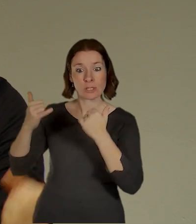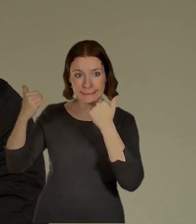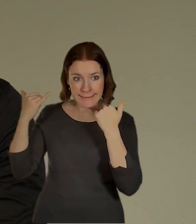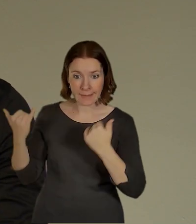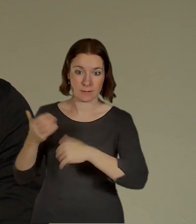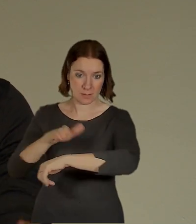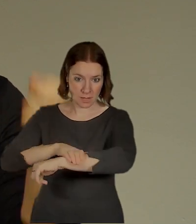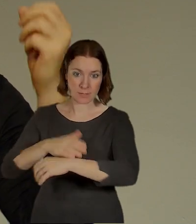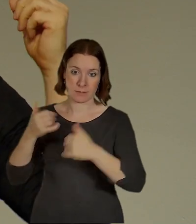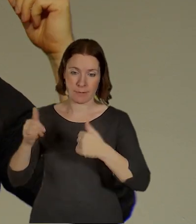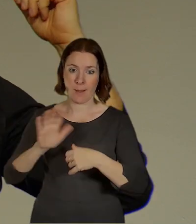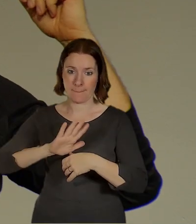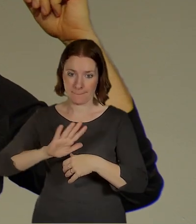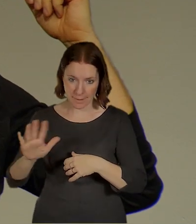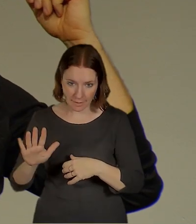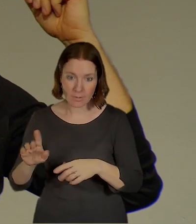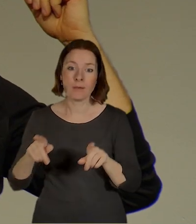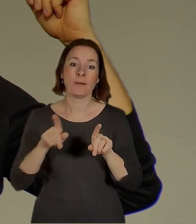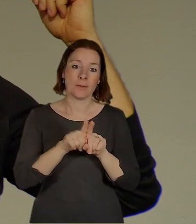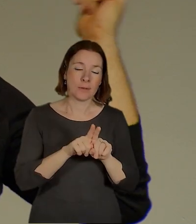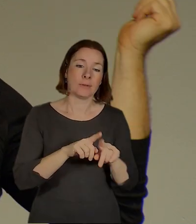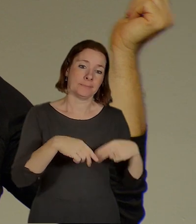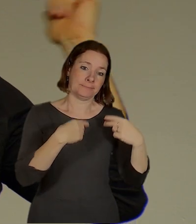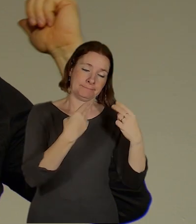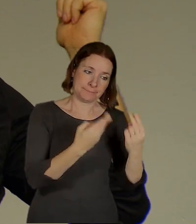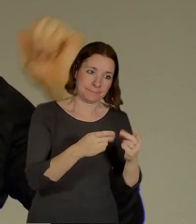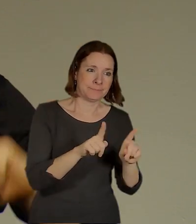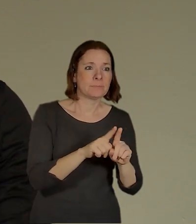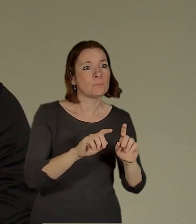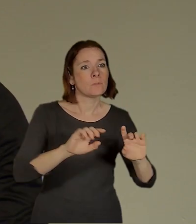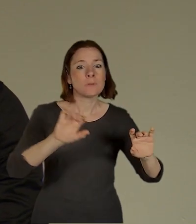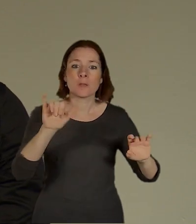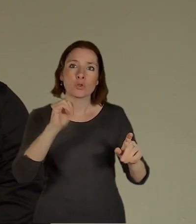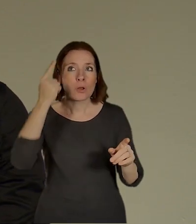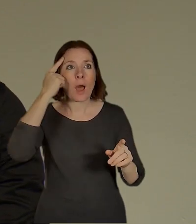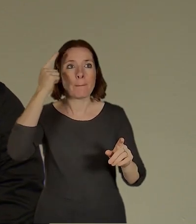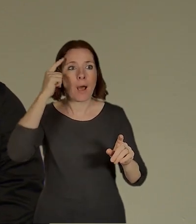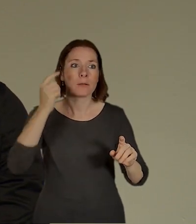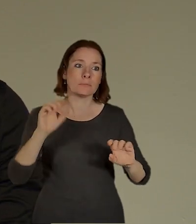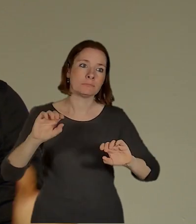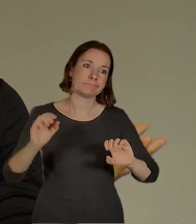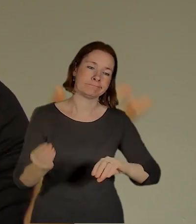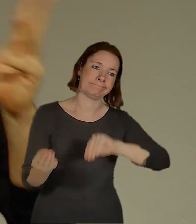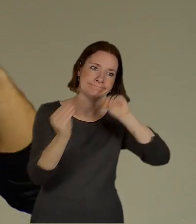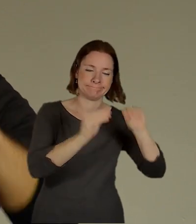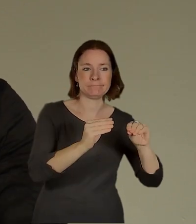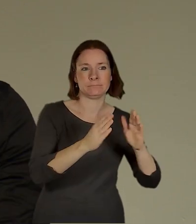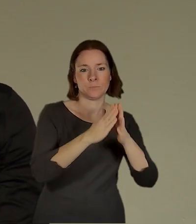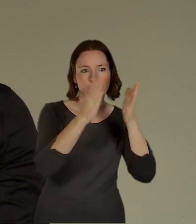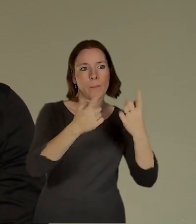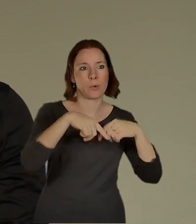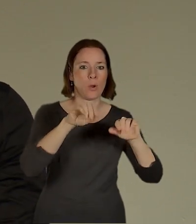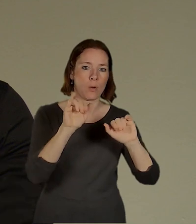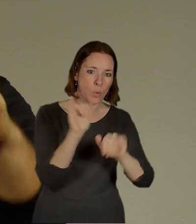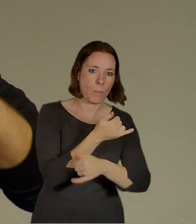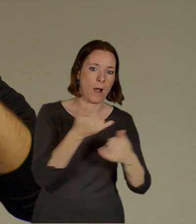její obraz oslabí. Byla tam jednou ideá dokonce Filharmonie, že se tam zkusí navrhnout, což vlastně převálcoval nápad